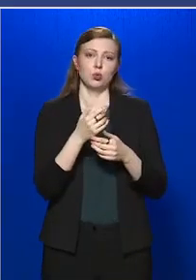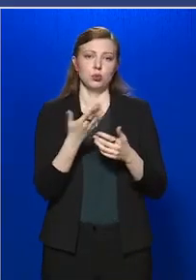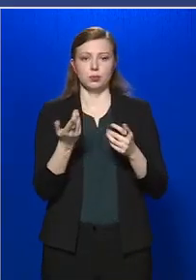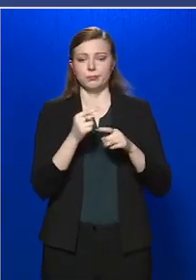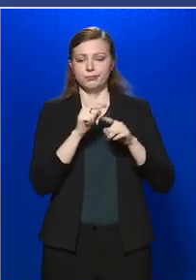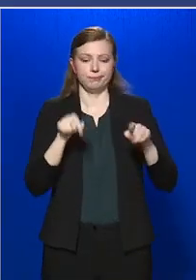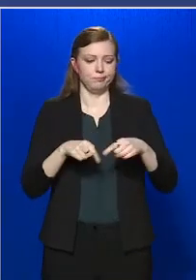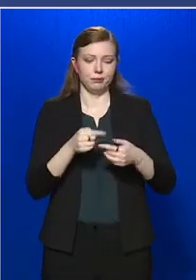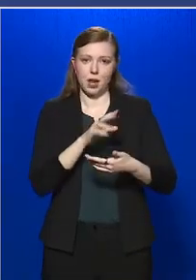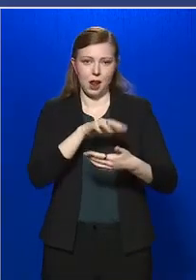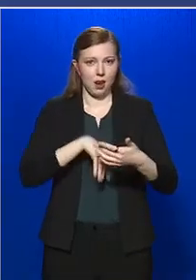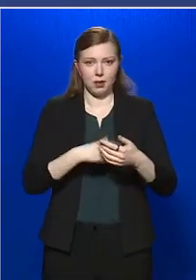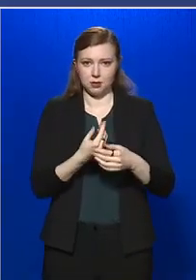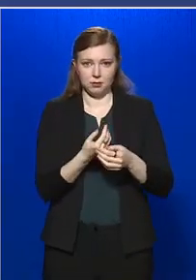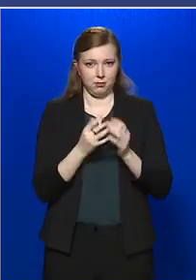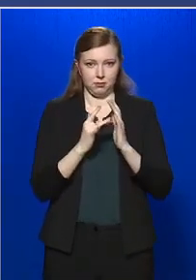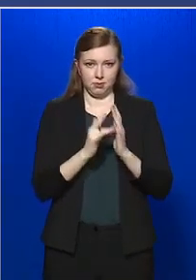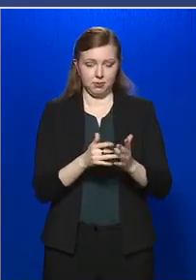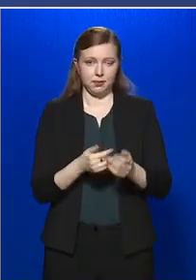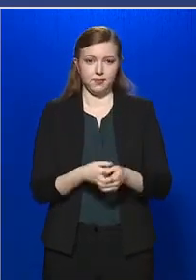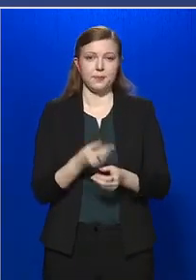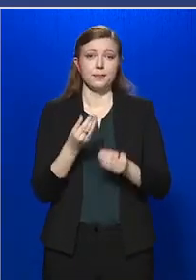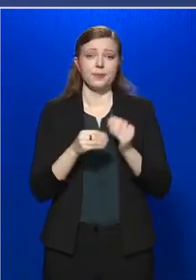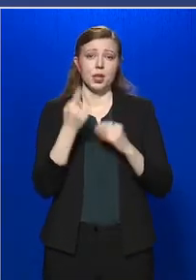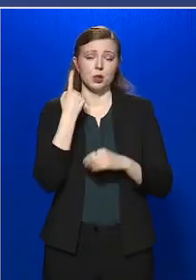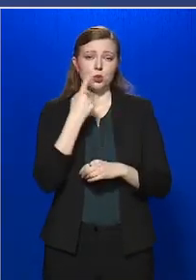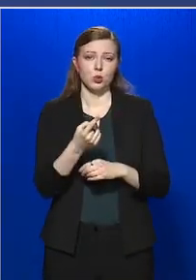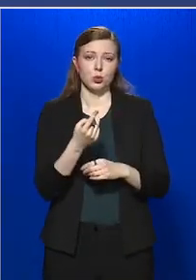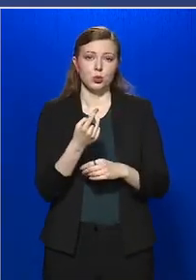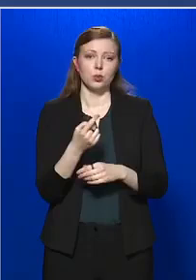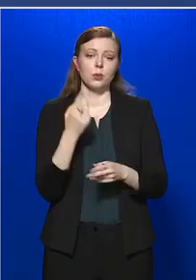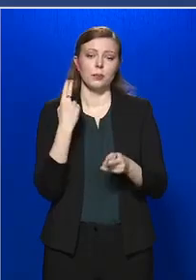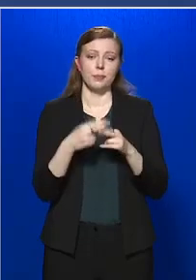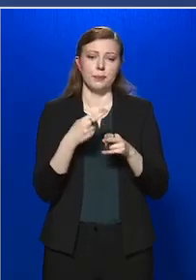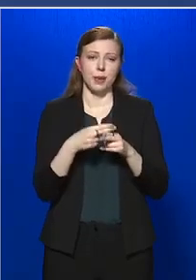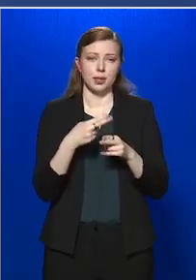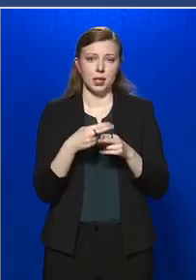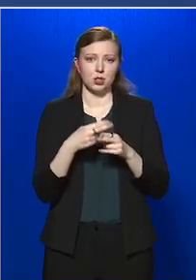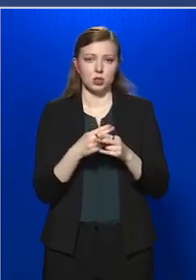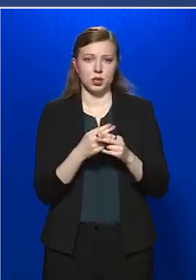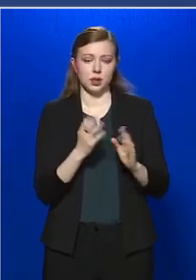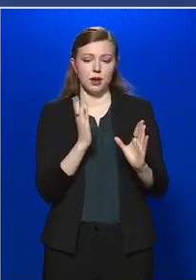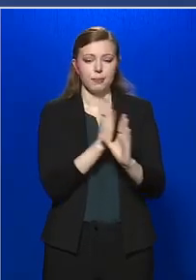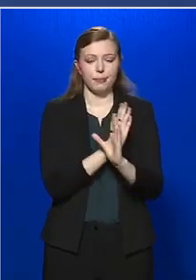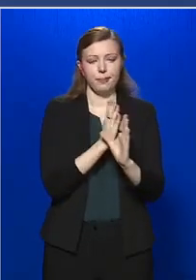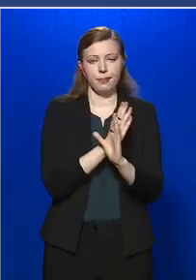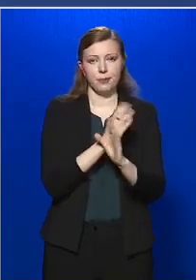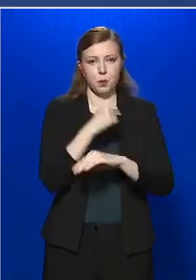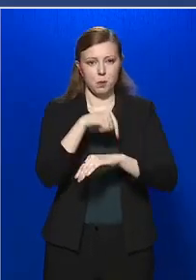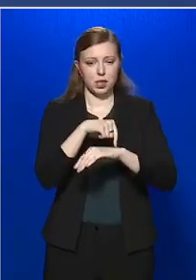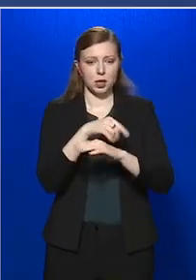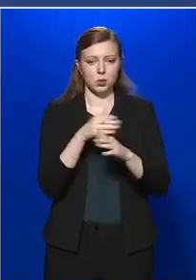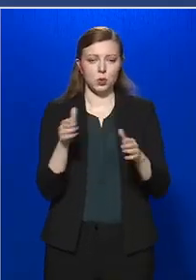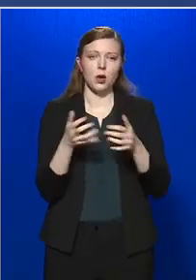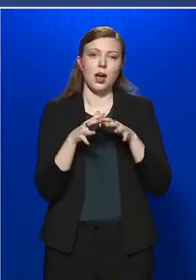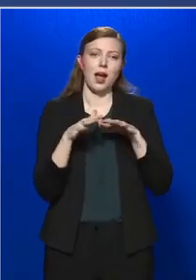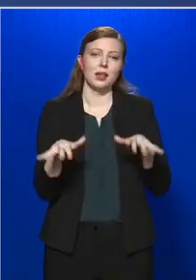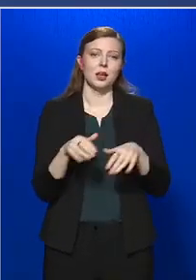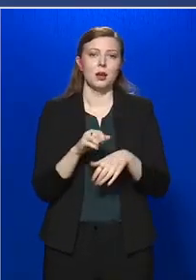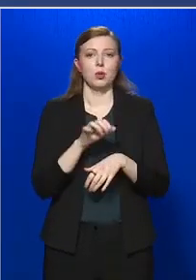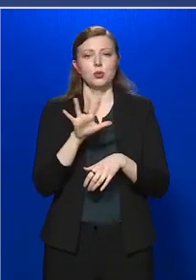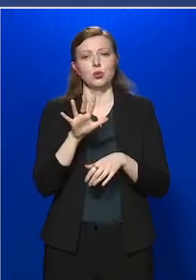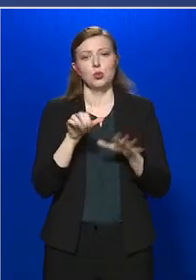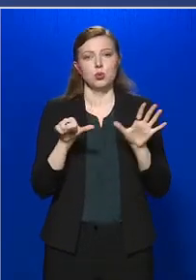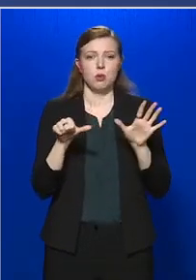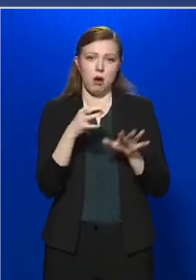felállítani, hiszen tudjuk azt, hogy a betegségnek a lappangás ideje átlagosan 5-6